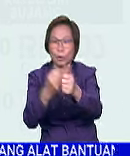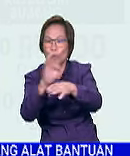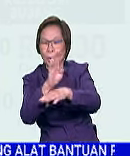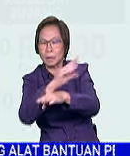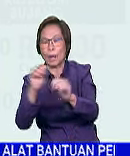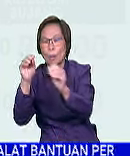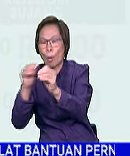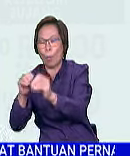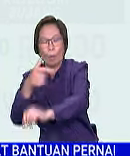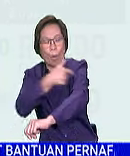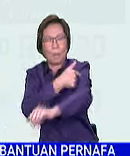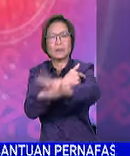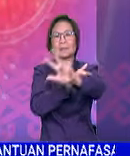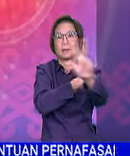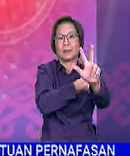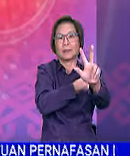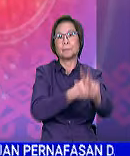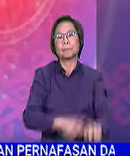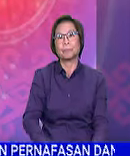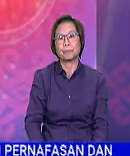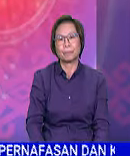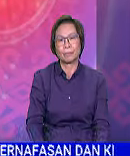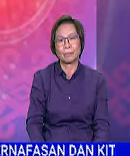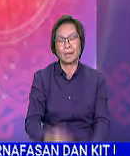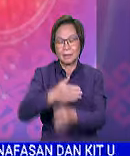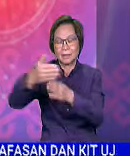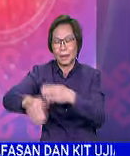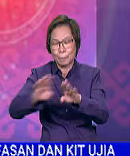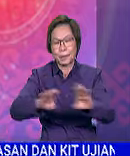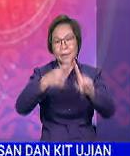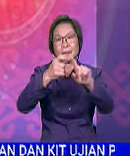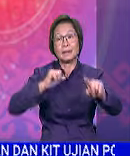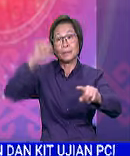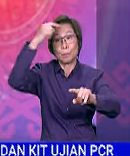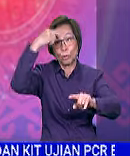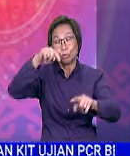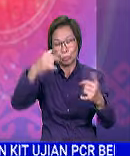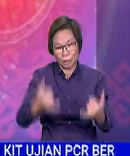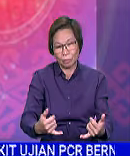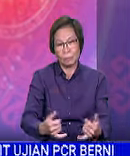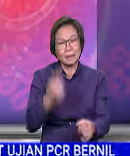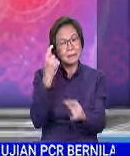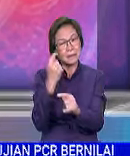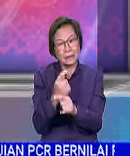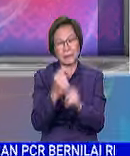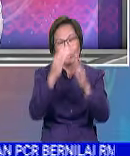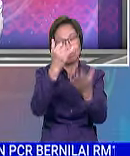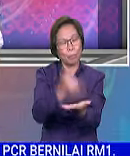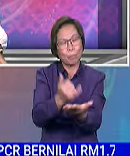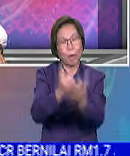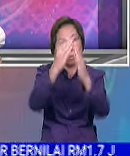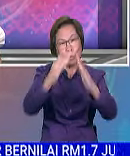meningkatkan vaksinasi. Baik, sekian paparan dari Sabah untuk kali ini. kekal berada di rumah